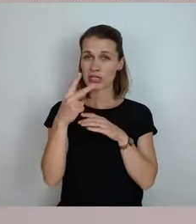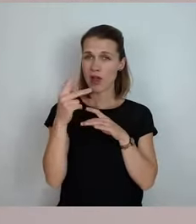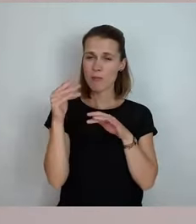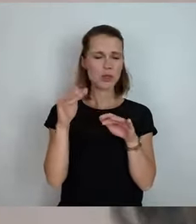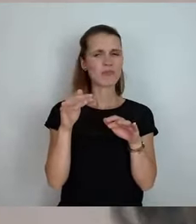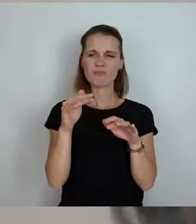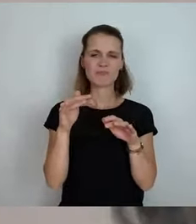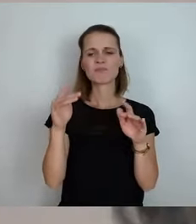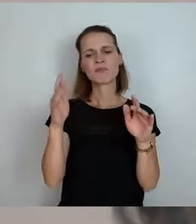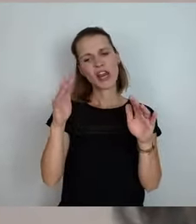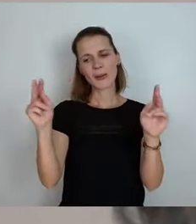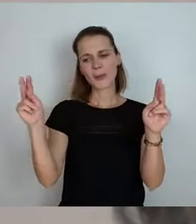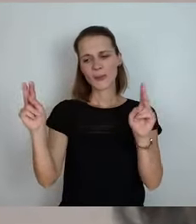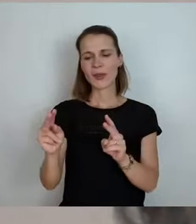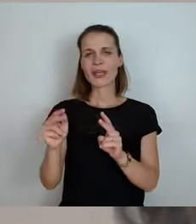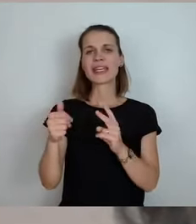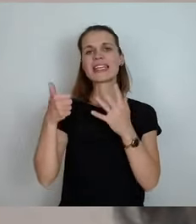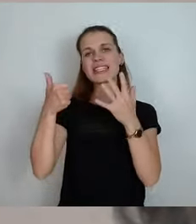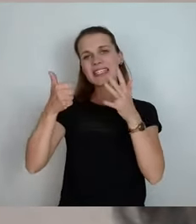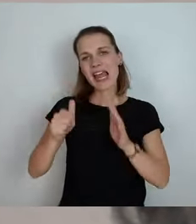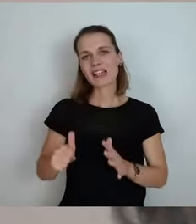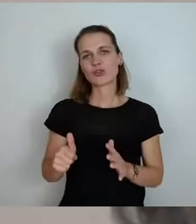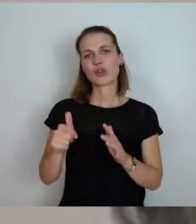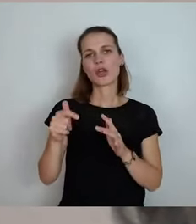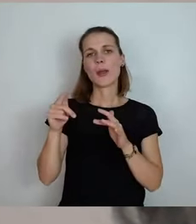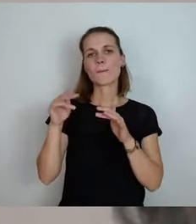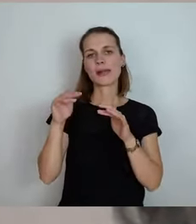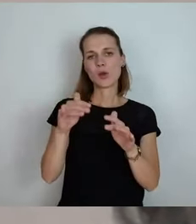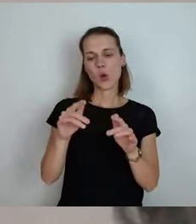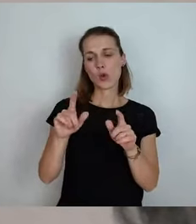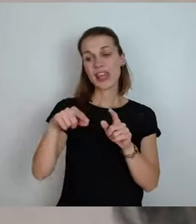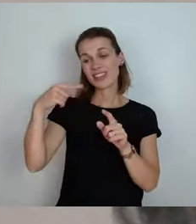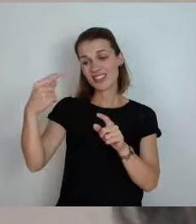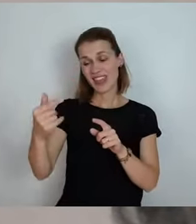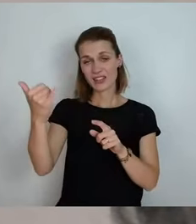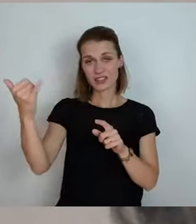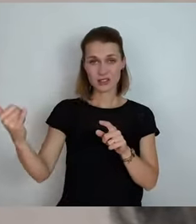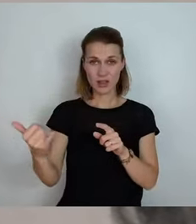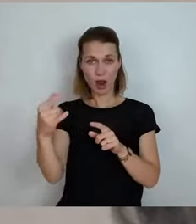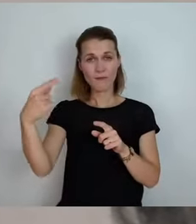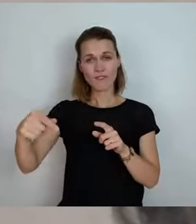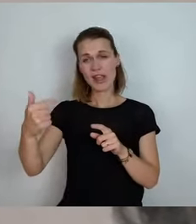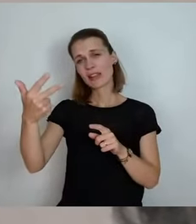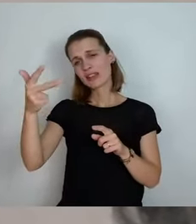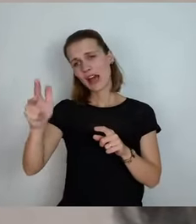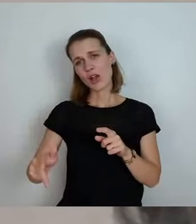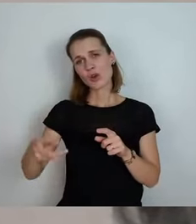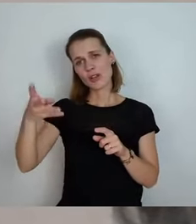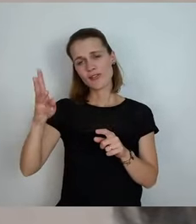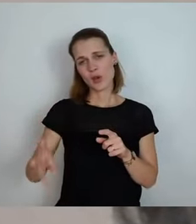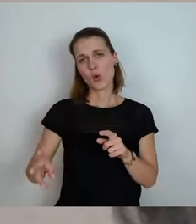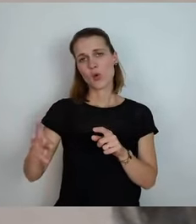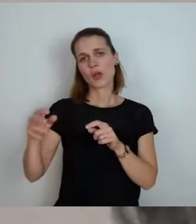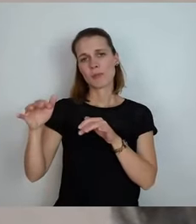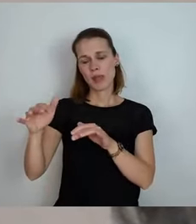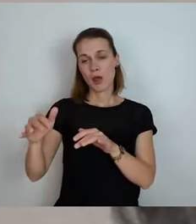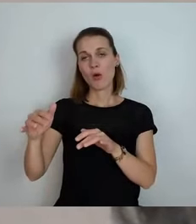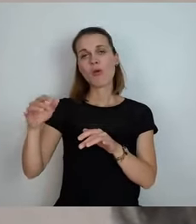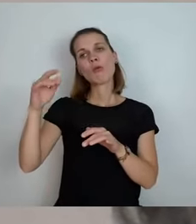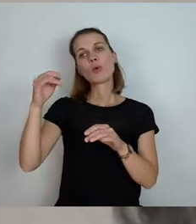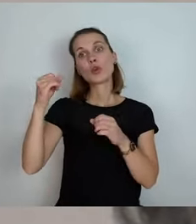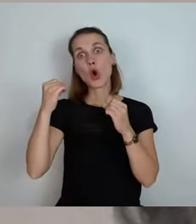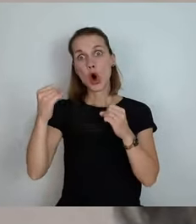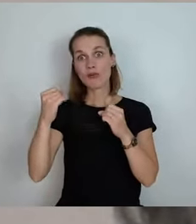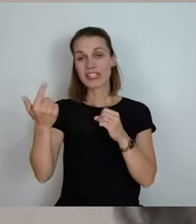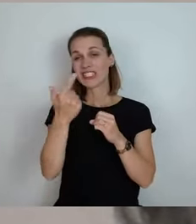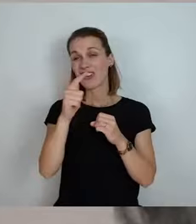Wir rechnen mit nächsten Jahr noch 300 bis 400 Millionen Euro und gehen davon aus, dass wir 23 dann ungefähr auf dem Niveau von